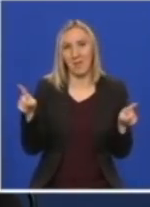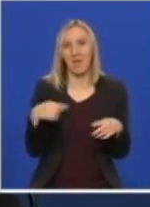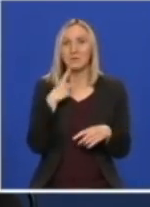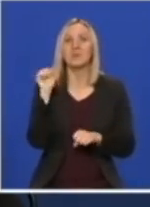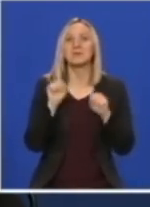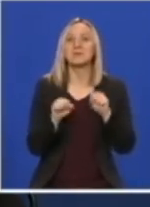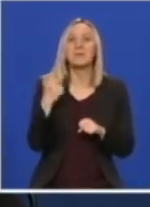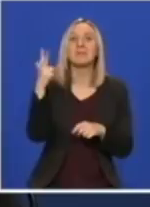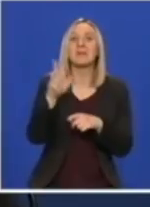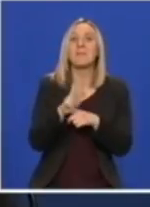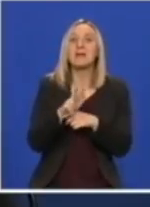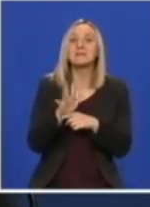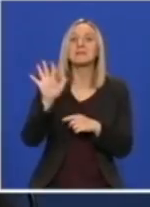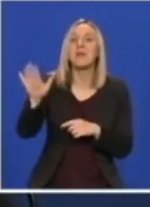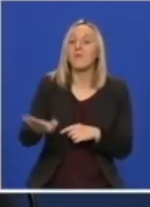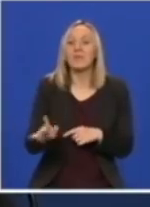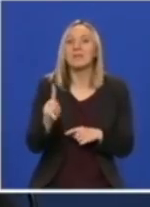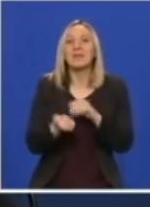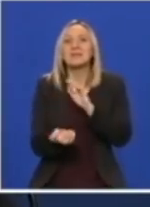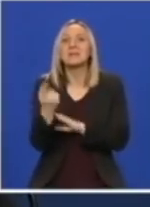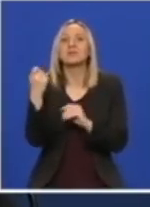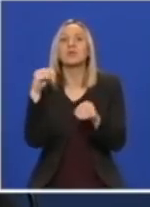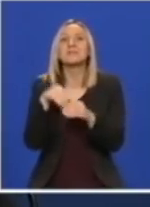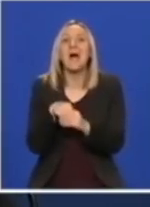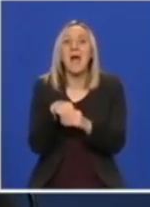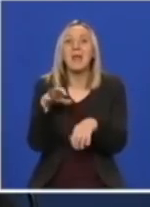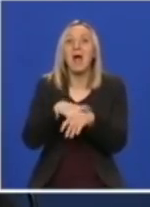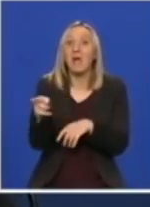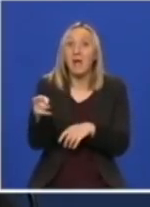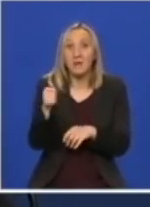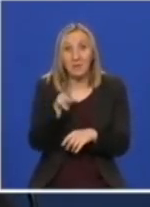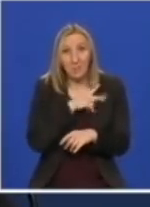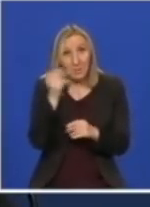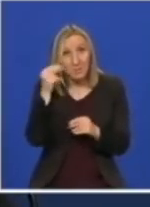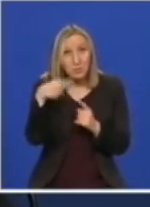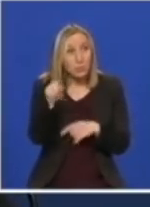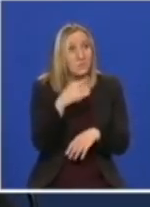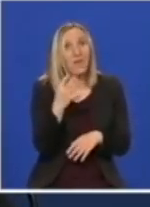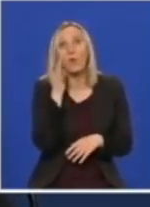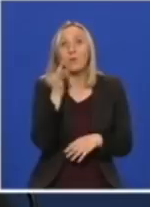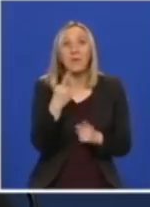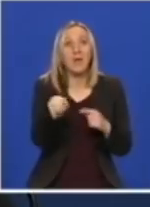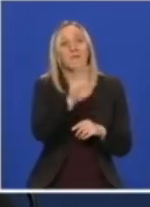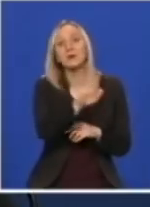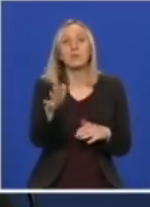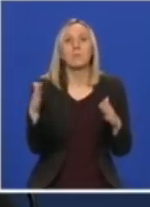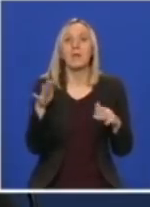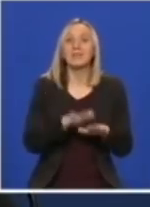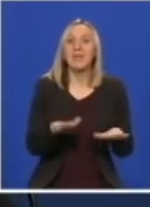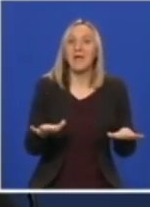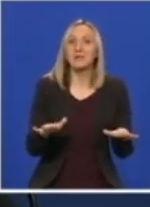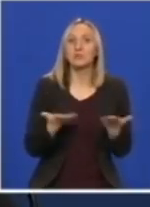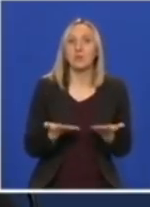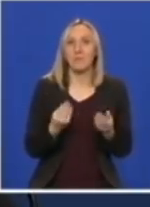dete tri meseca nije izašlo iz stana. Znači ja ne znam da li vi imate iskustvo nakon par dana tako sa vašom decom, ali